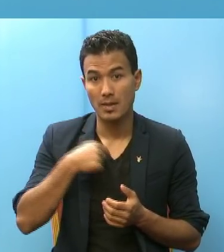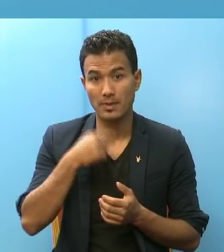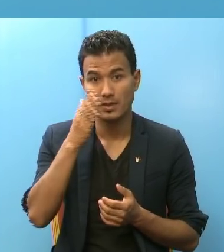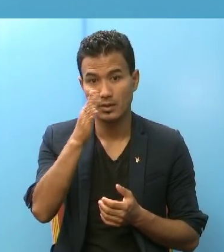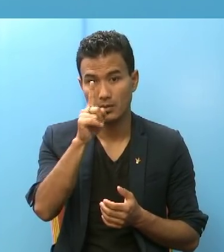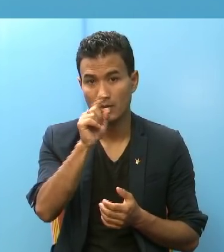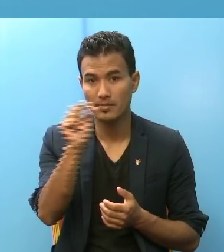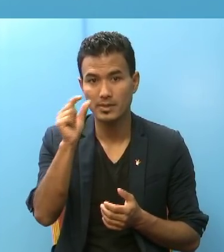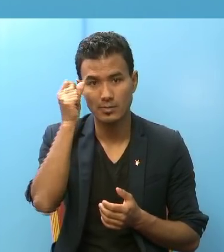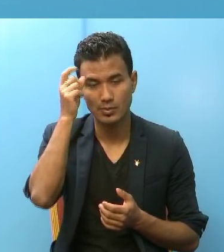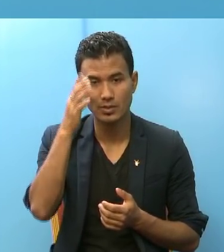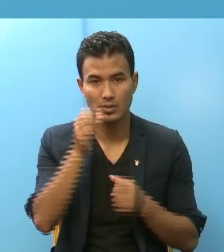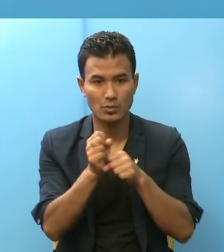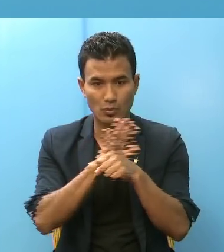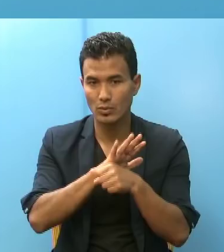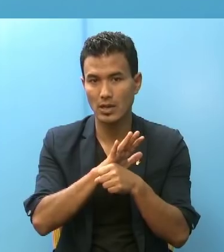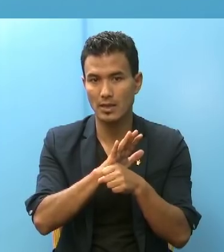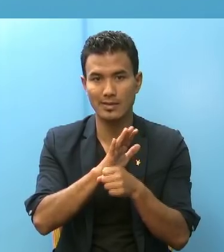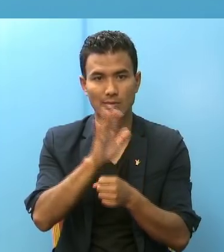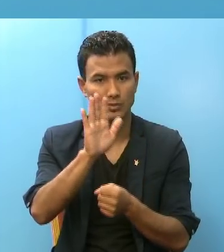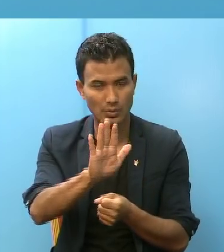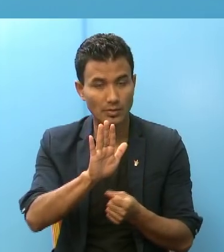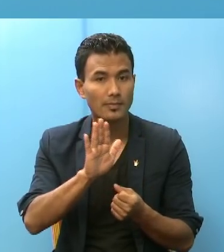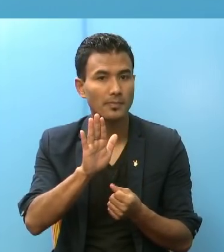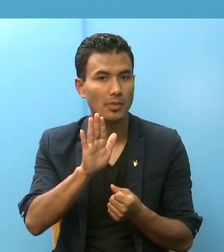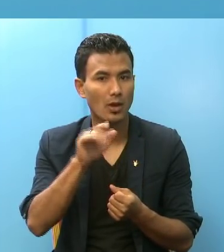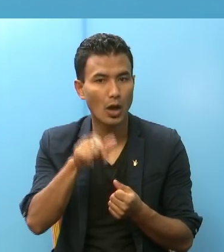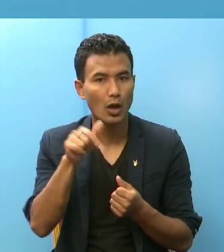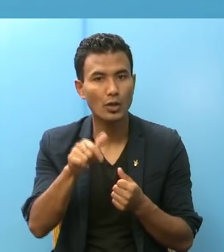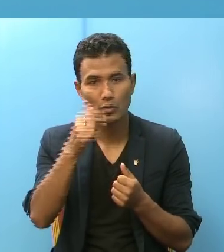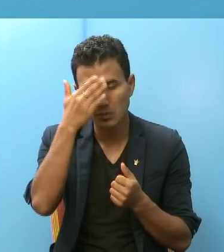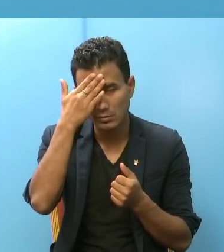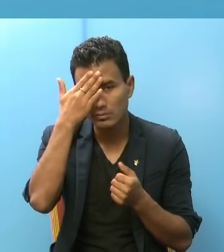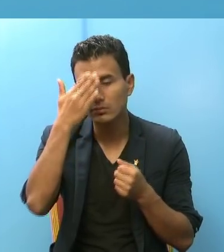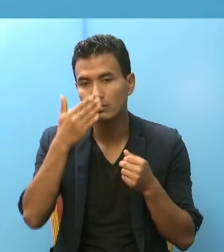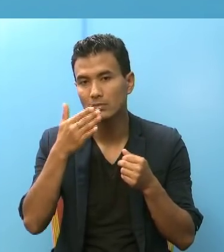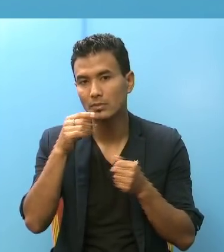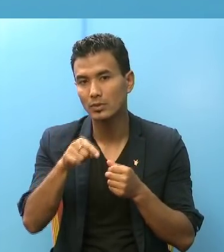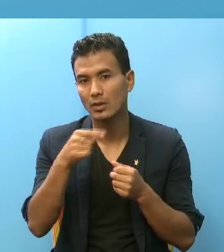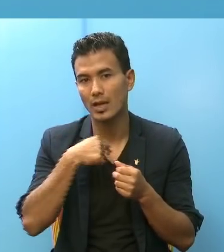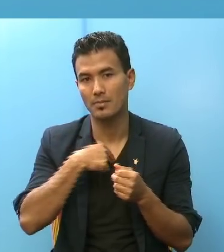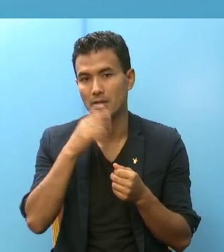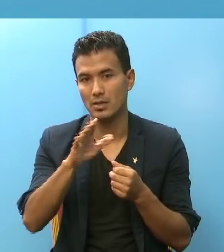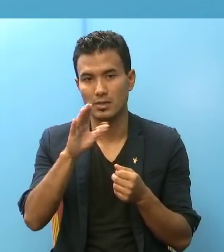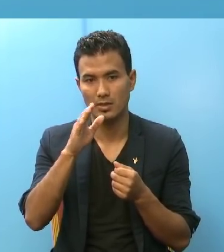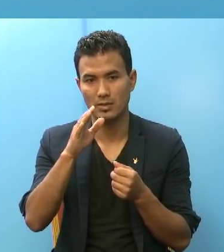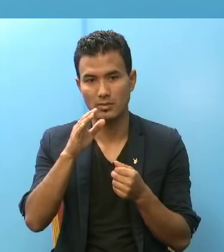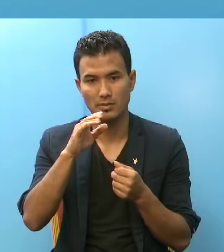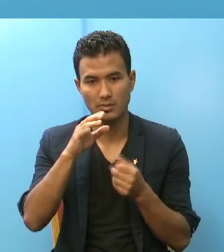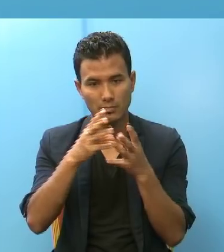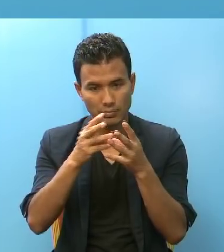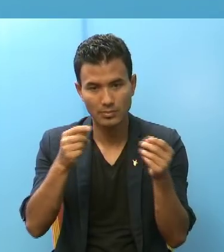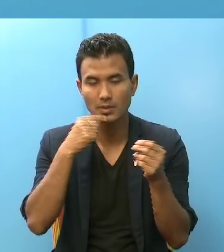की बुजे नो भने को रोना ता वस्चामी संगा यो अईले को संक्रमाण हमले ओवकम गरें हो भने यह फेरी